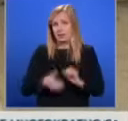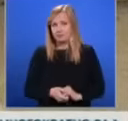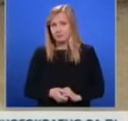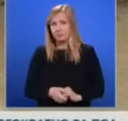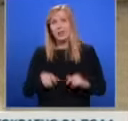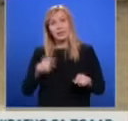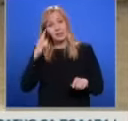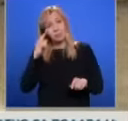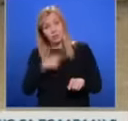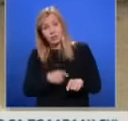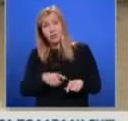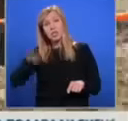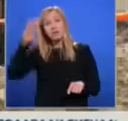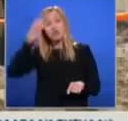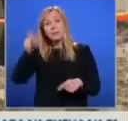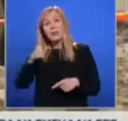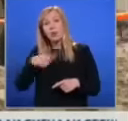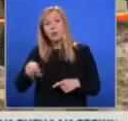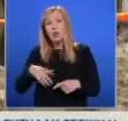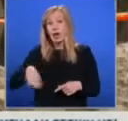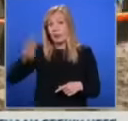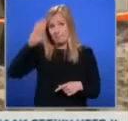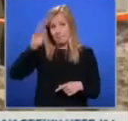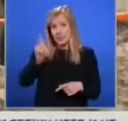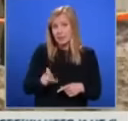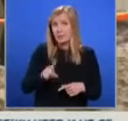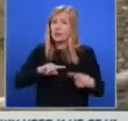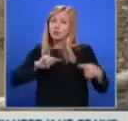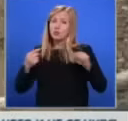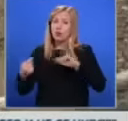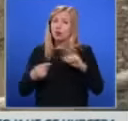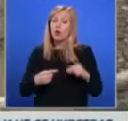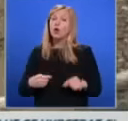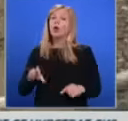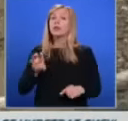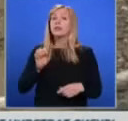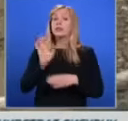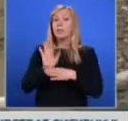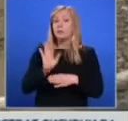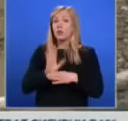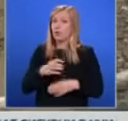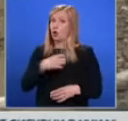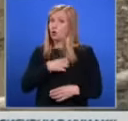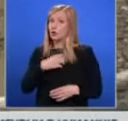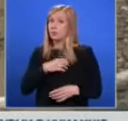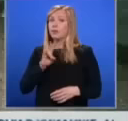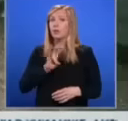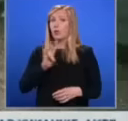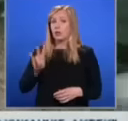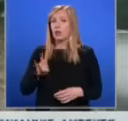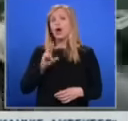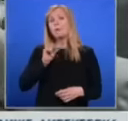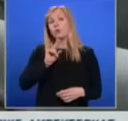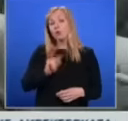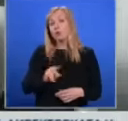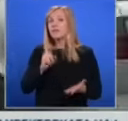позиция на служебния регионален министр беше оспорена от депутата от ГЕРБ СДС Николай Нанков. По думите му с промени в закона за